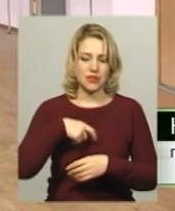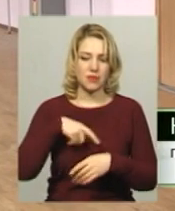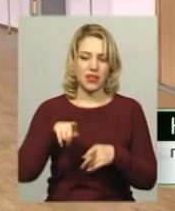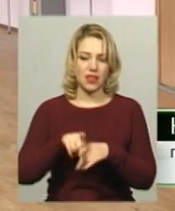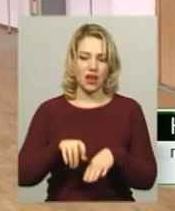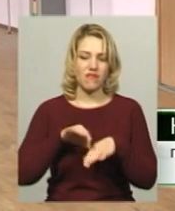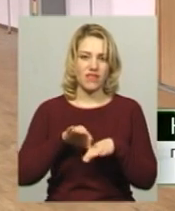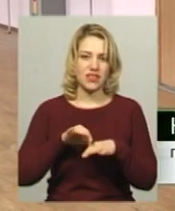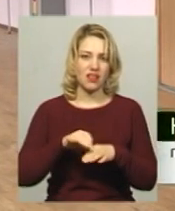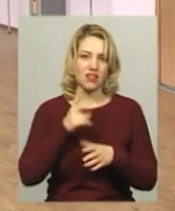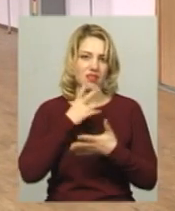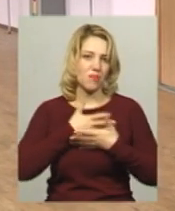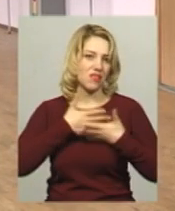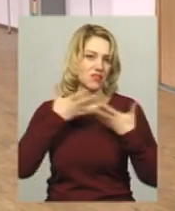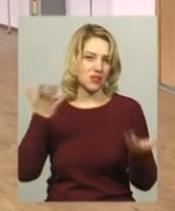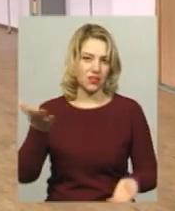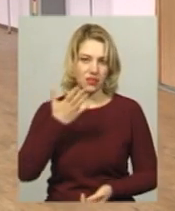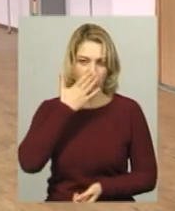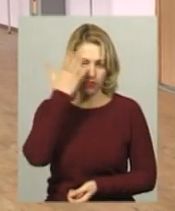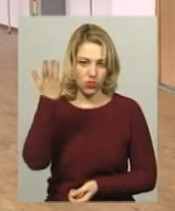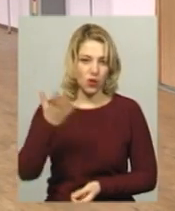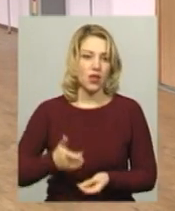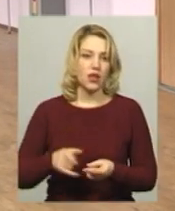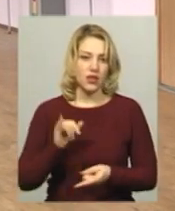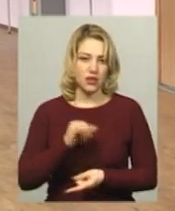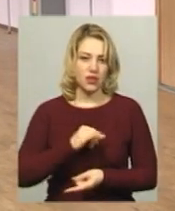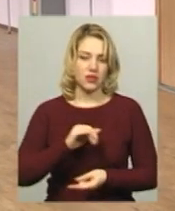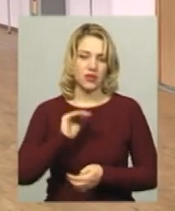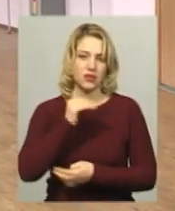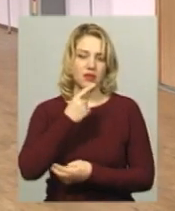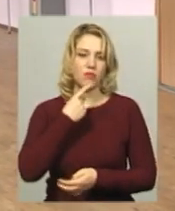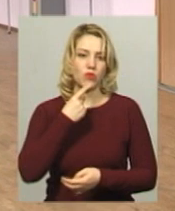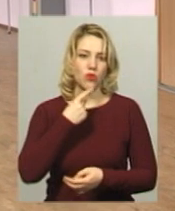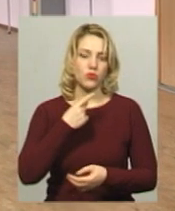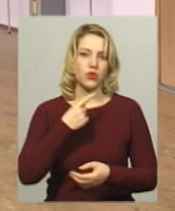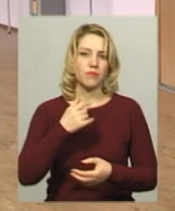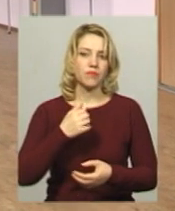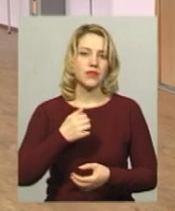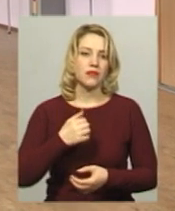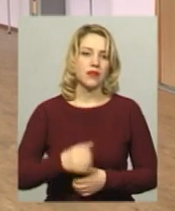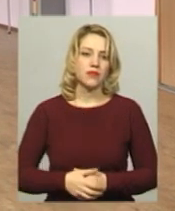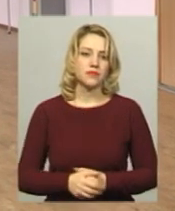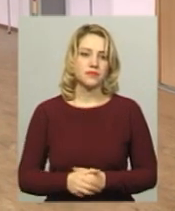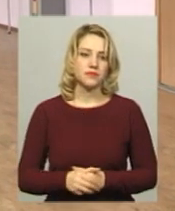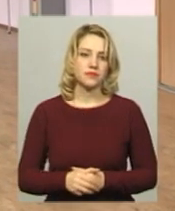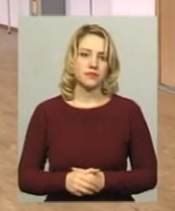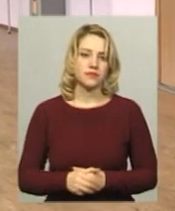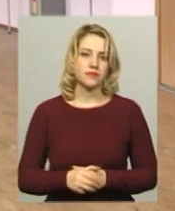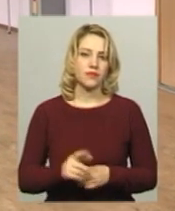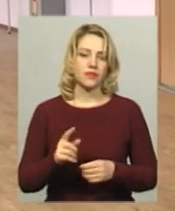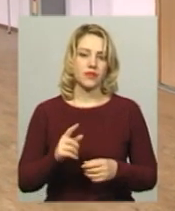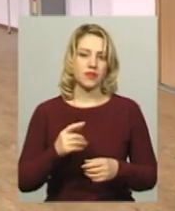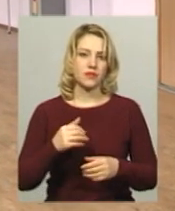демонстративно. Вона пробує завоювати лідерську